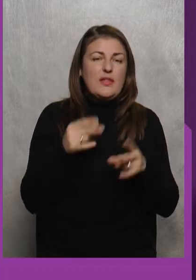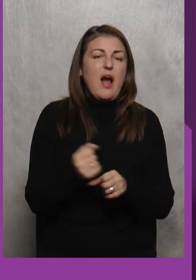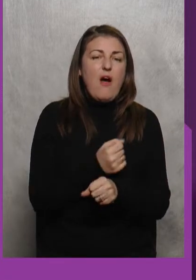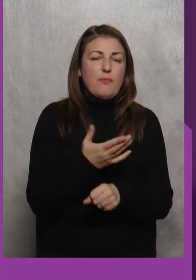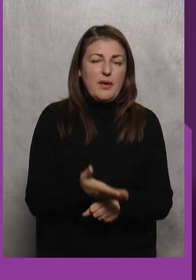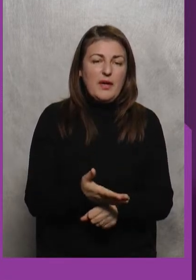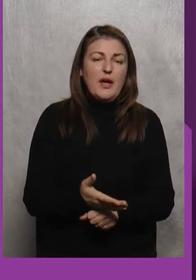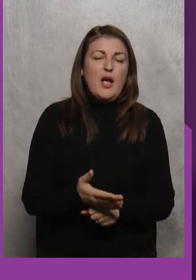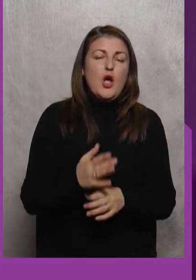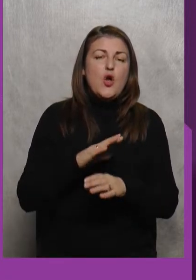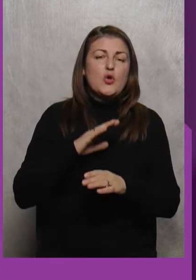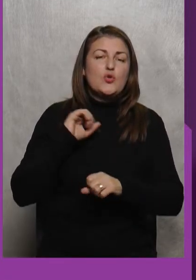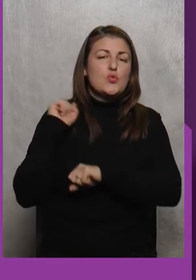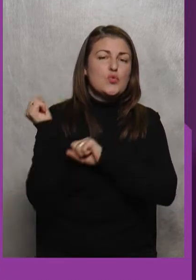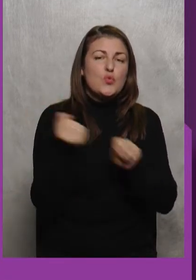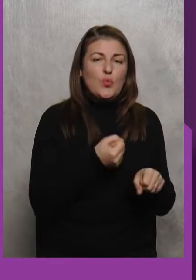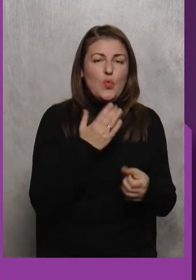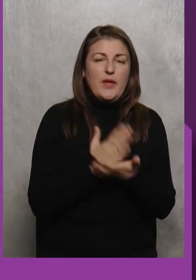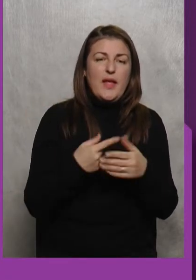В дзюдо Є такі